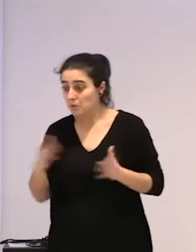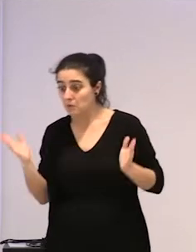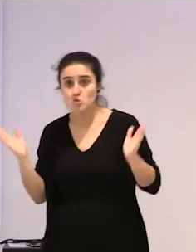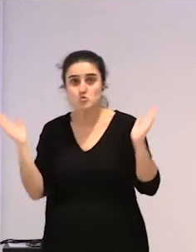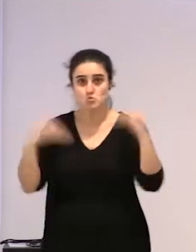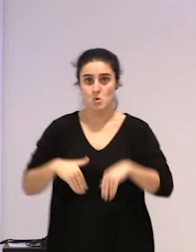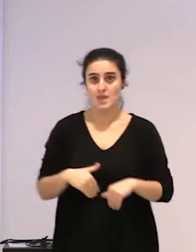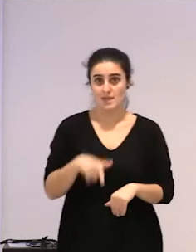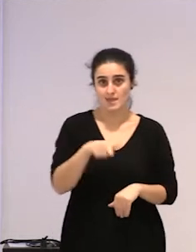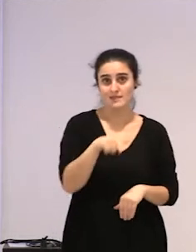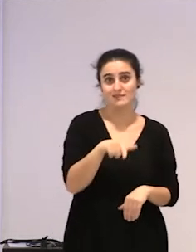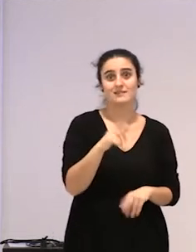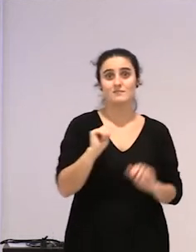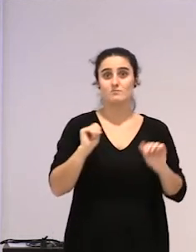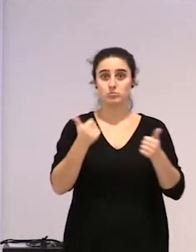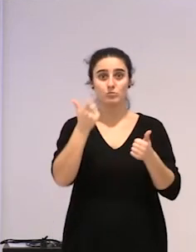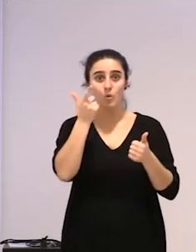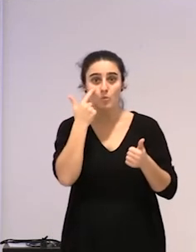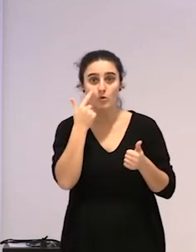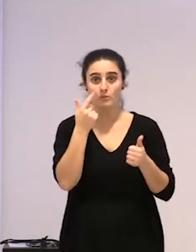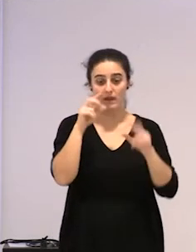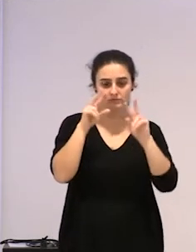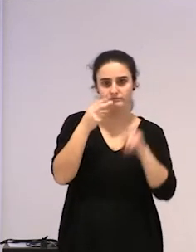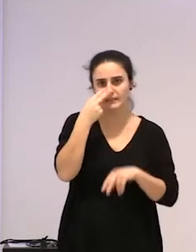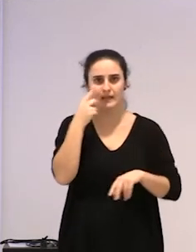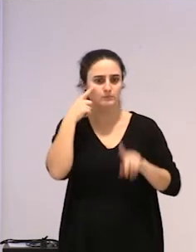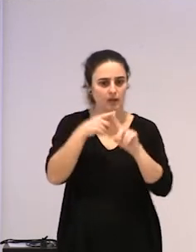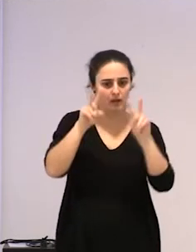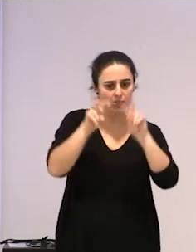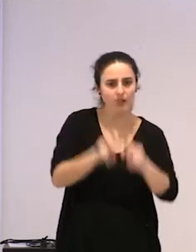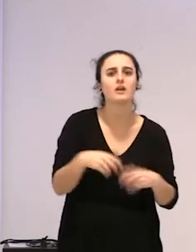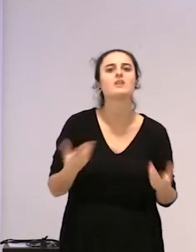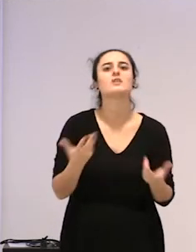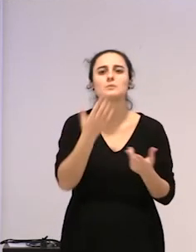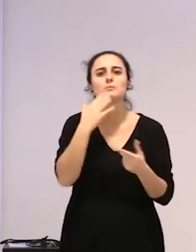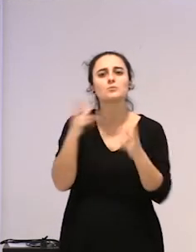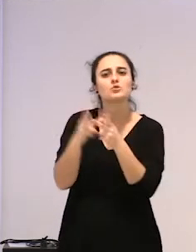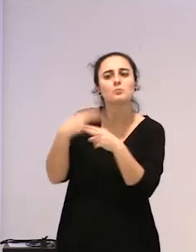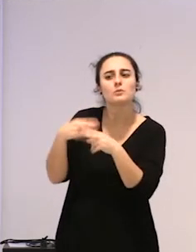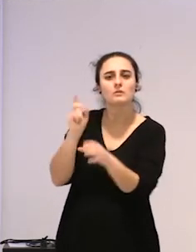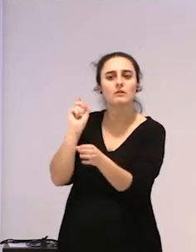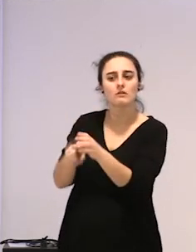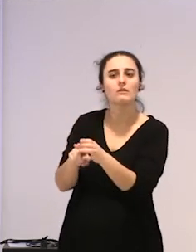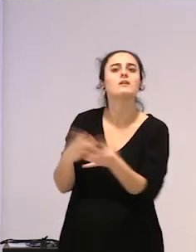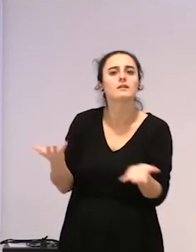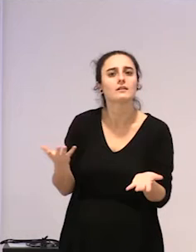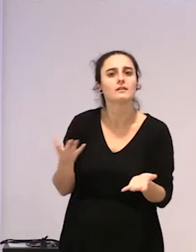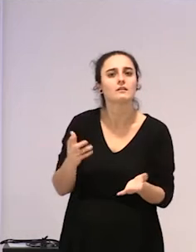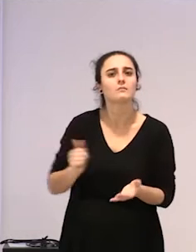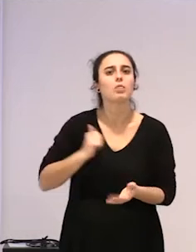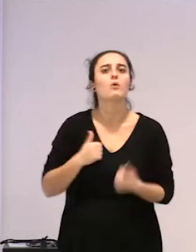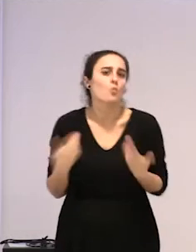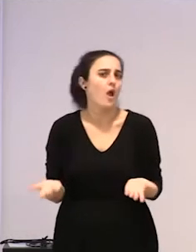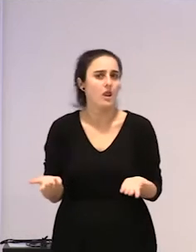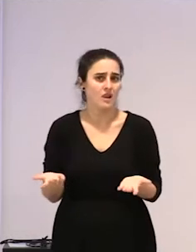hortik abiatzen da ere, hau ikertzeko interesa, eta esateko gaberreta, orduan parte hartze soziopolitikoaren zede muntre gertatzen da, ze haukerak daude,